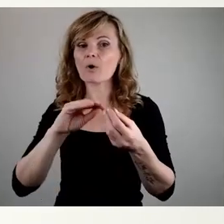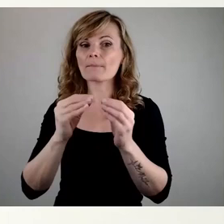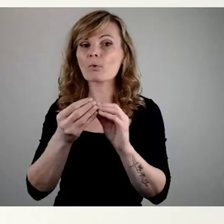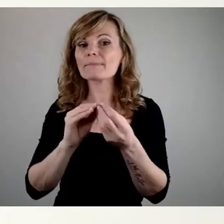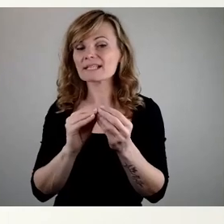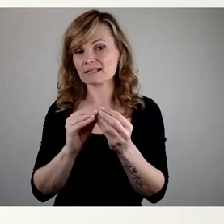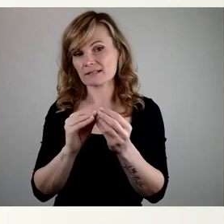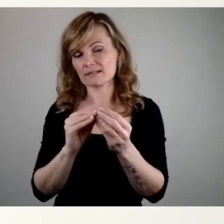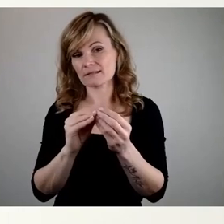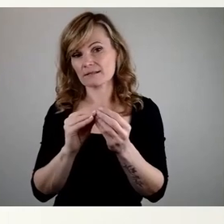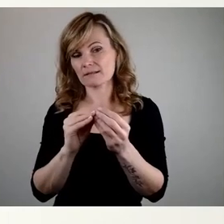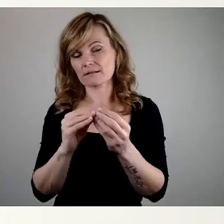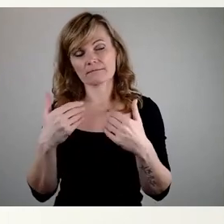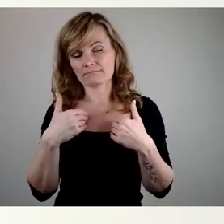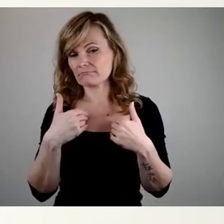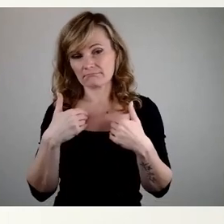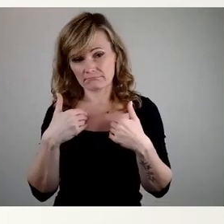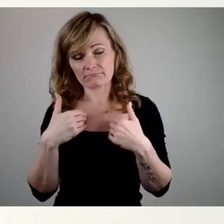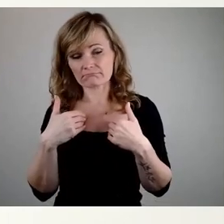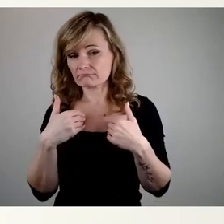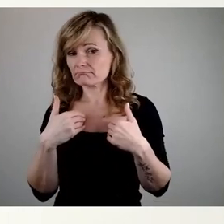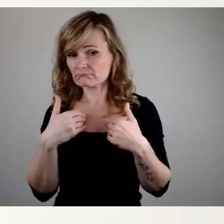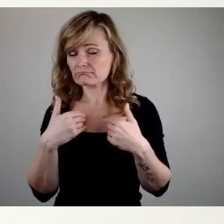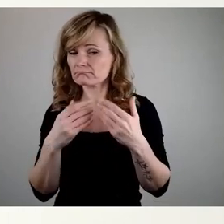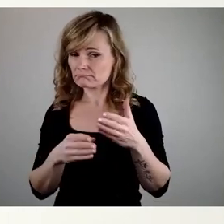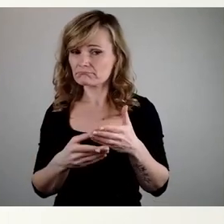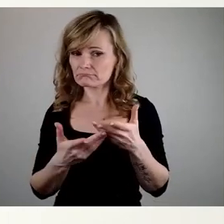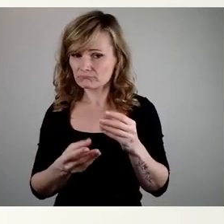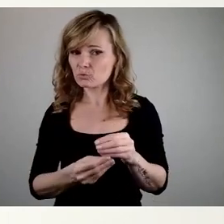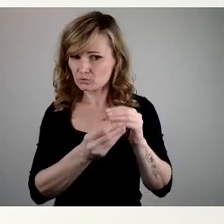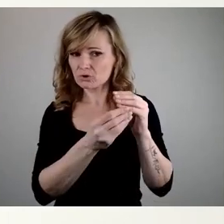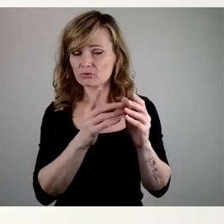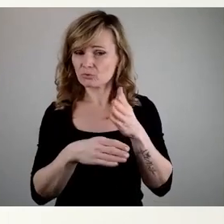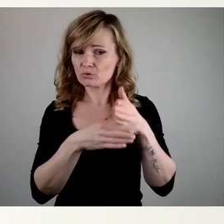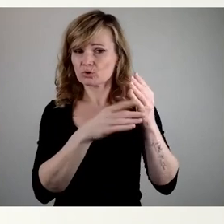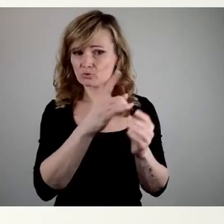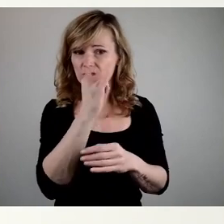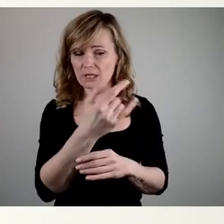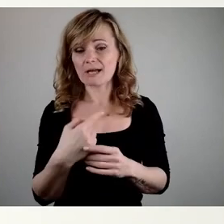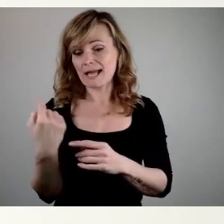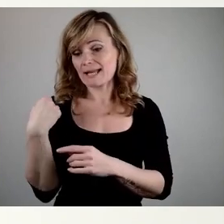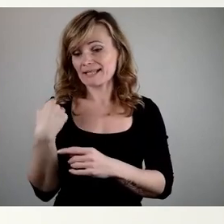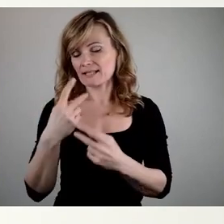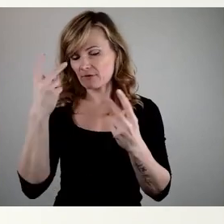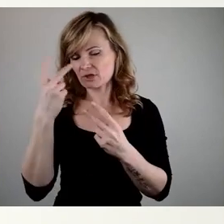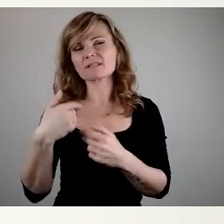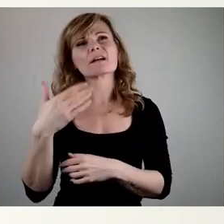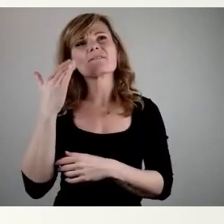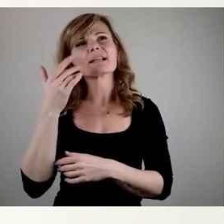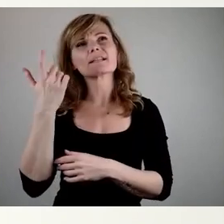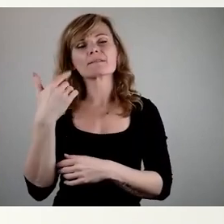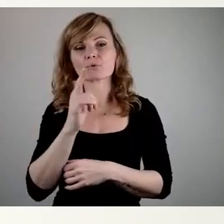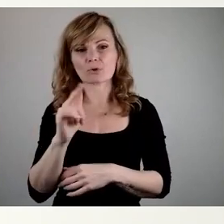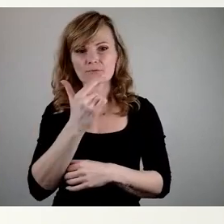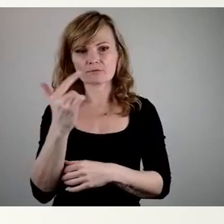den ich nach wie vor auch unterstütze, damit hier kein Missverständnis rauskommt, bei der letzten Verständigung 2022, diese elf Millionen,